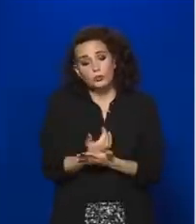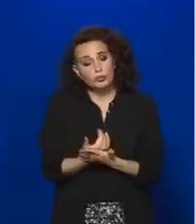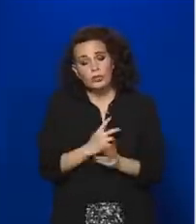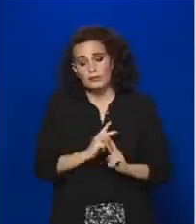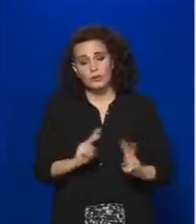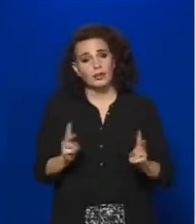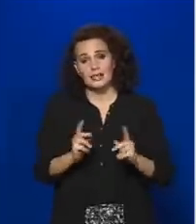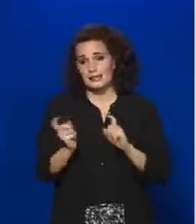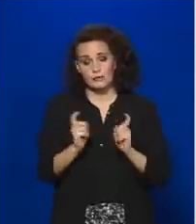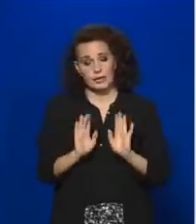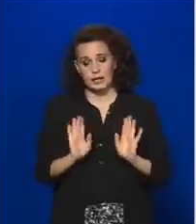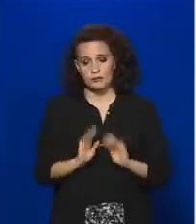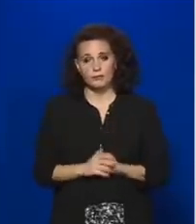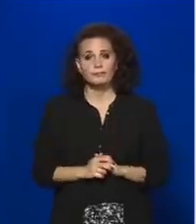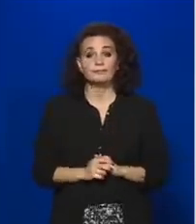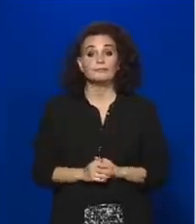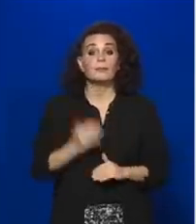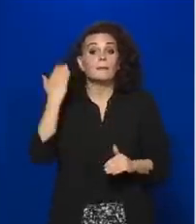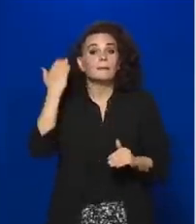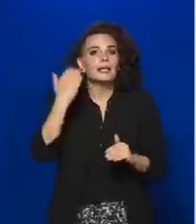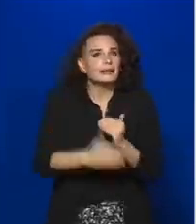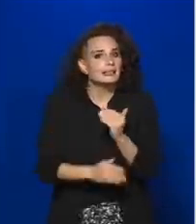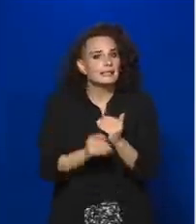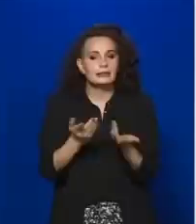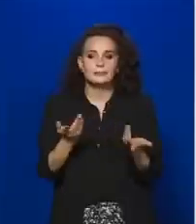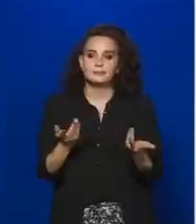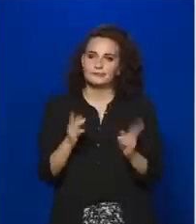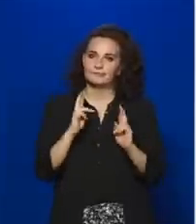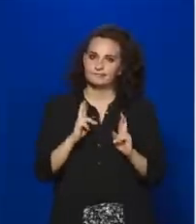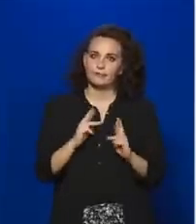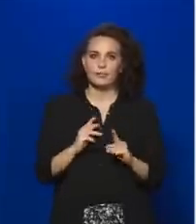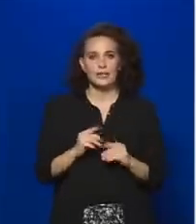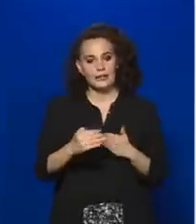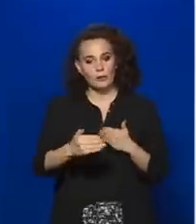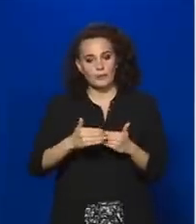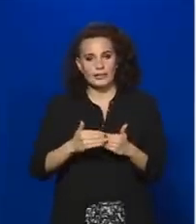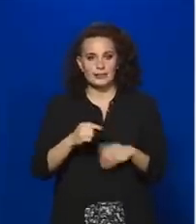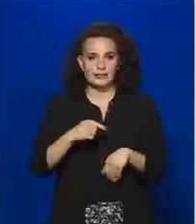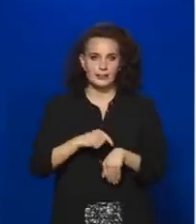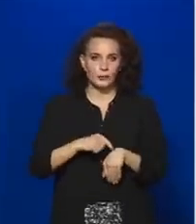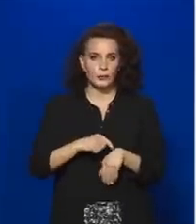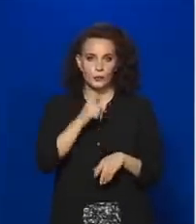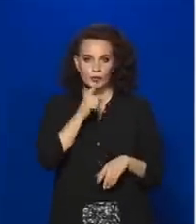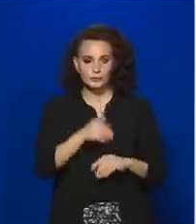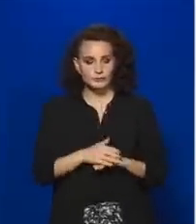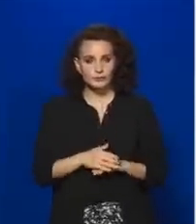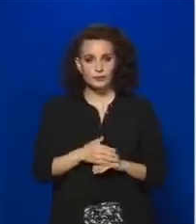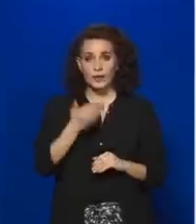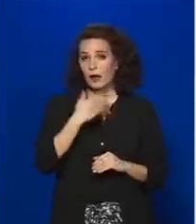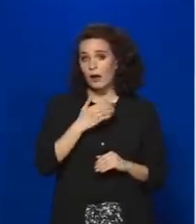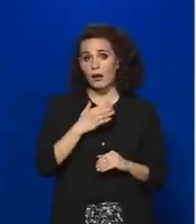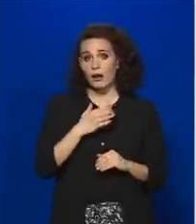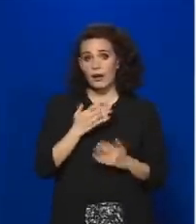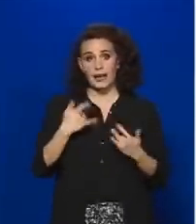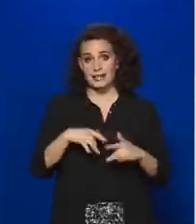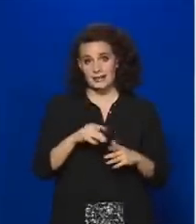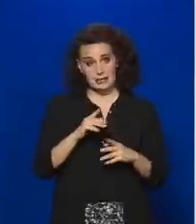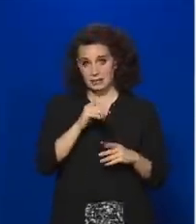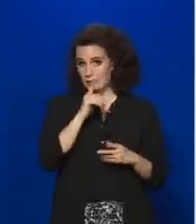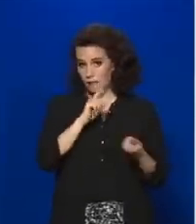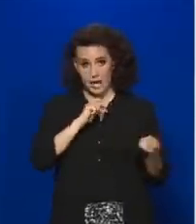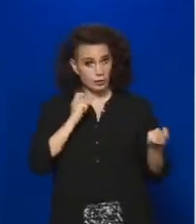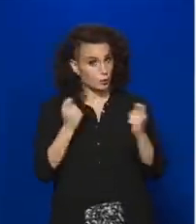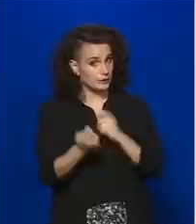ez nem vitás. Hogy meddig van a szükség, mi azt reméljük, hogy minél rövidebb ideig, hogyha nem változik meg alapvetően a helyzet, akkor